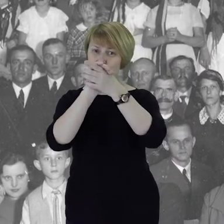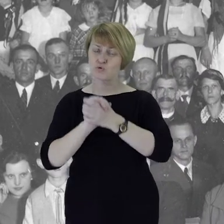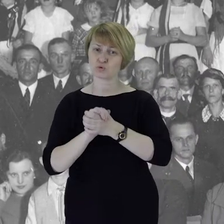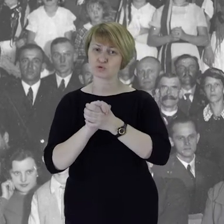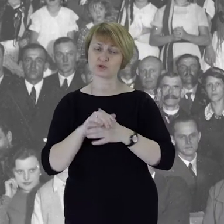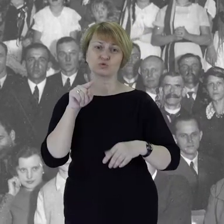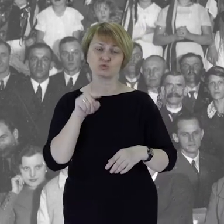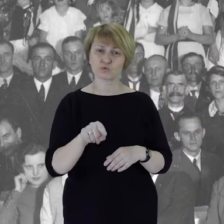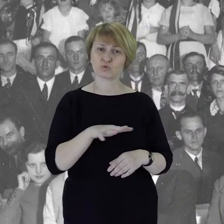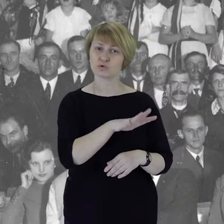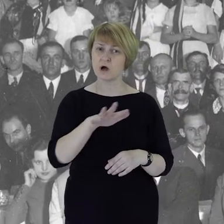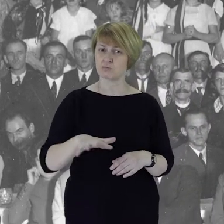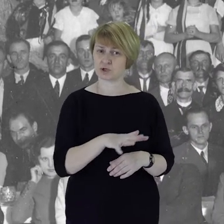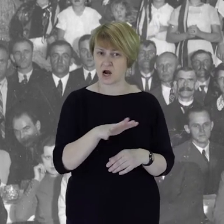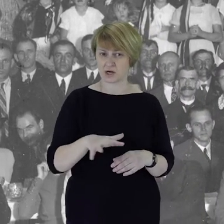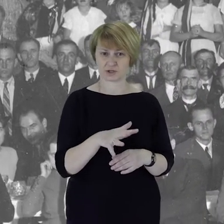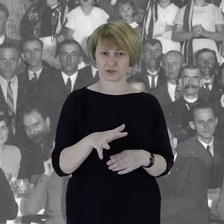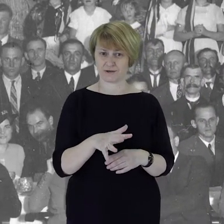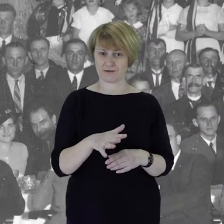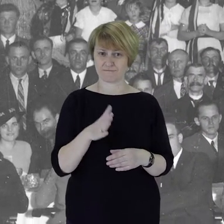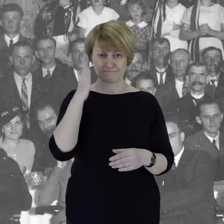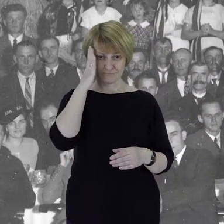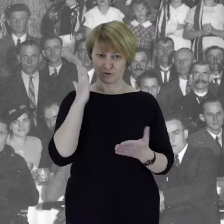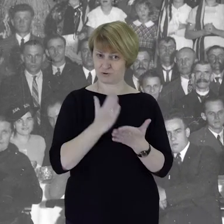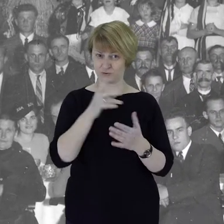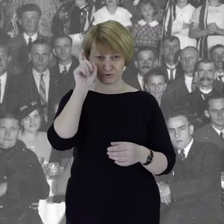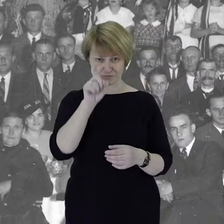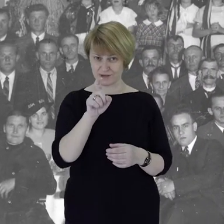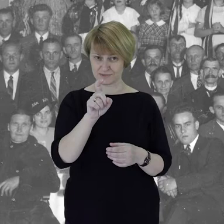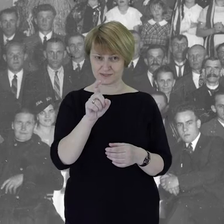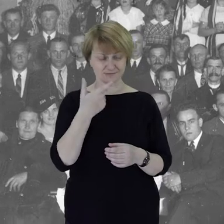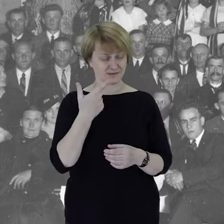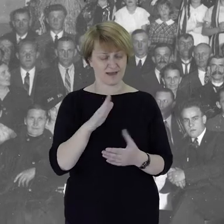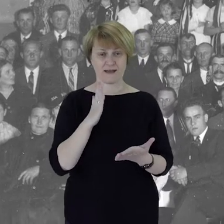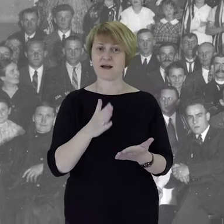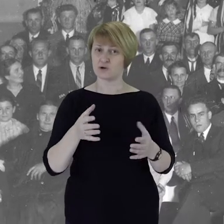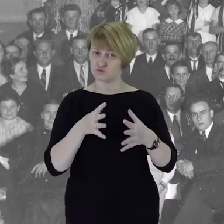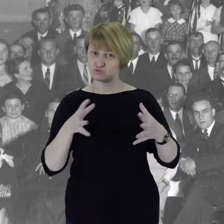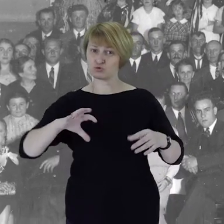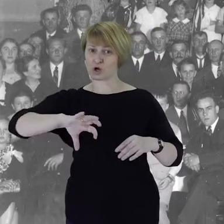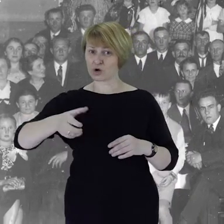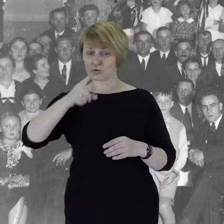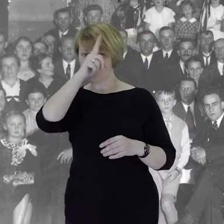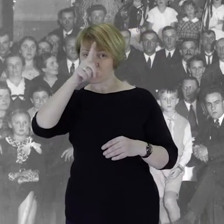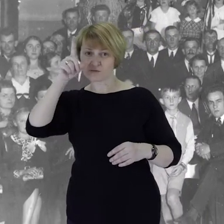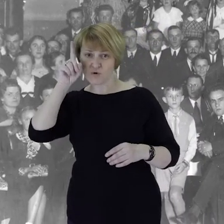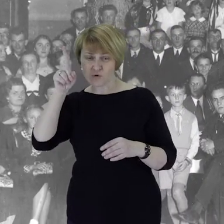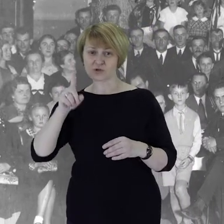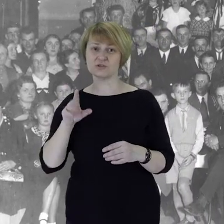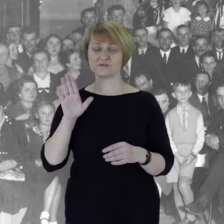że tu nie mieszkają tylko Niemcy, ale też mieszka ta spora grupa społeczeństwa,